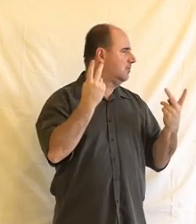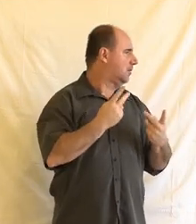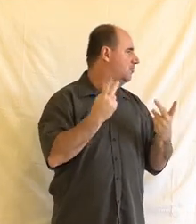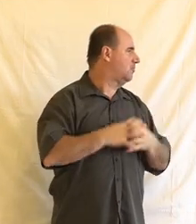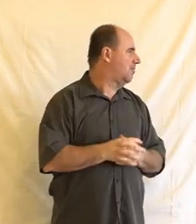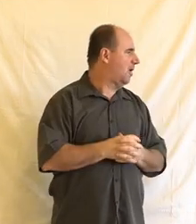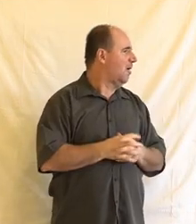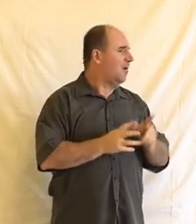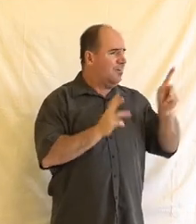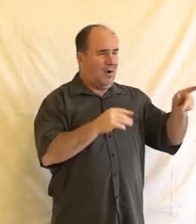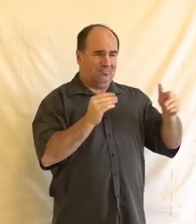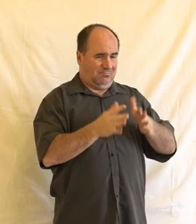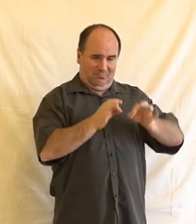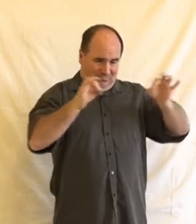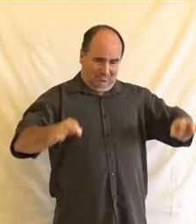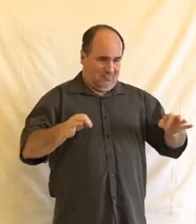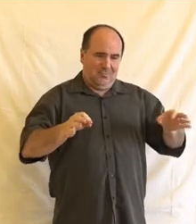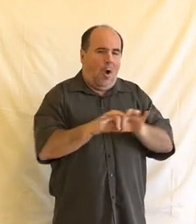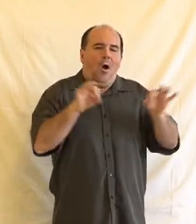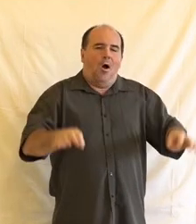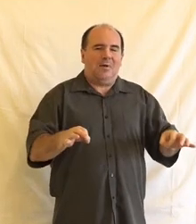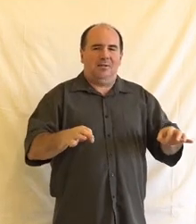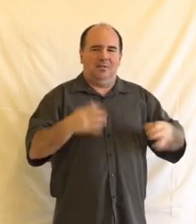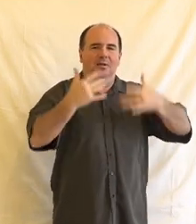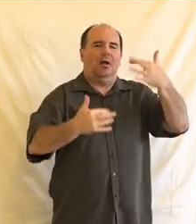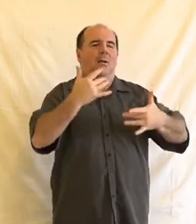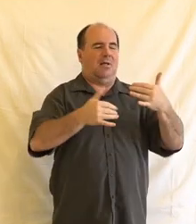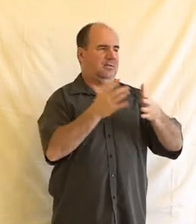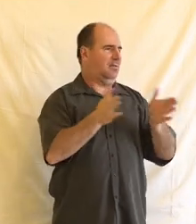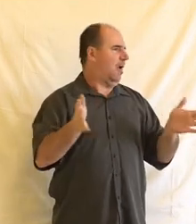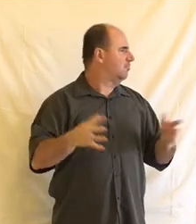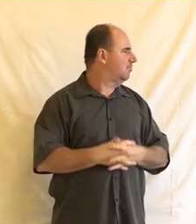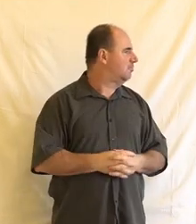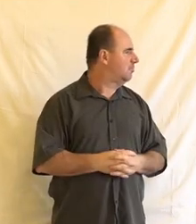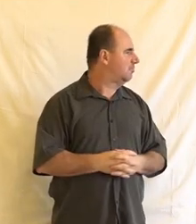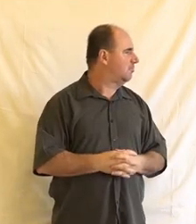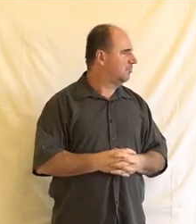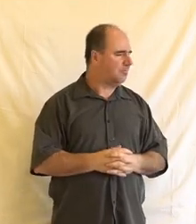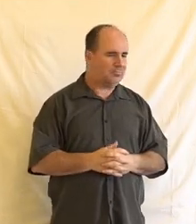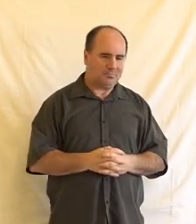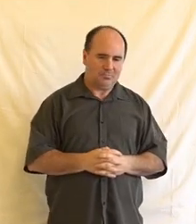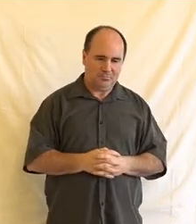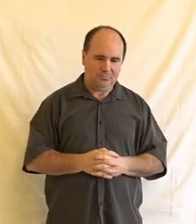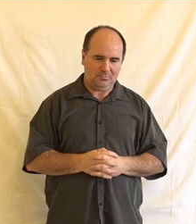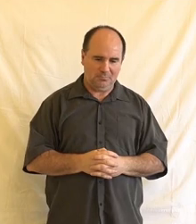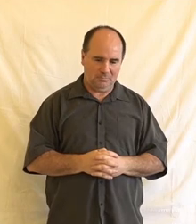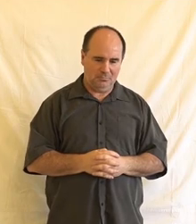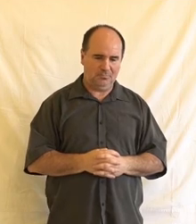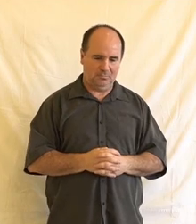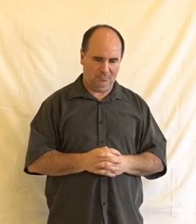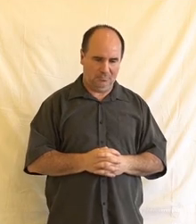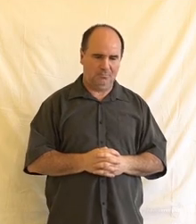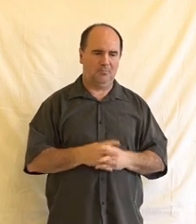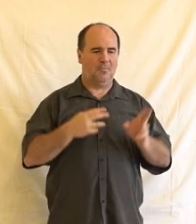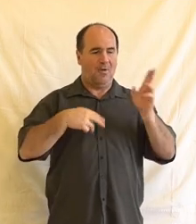od nás pět simkaret, ale mají prostě složitá řešení, kde propojujeme do hormady různé zařízení, implementujeme